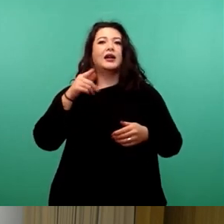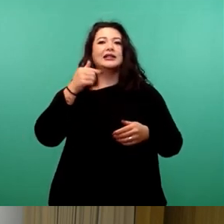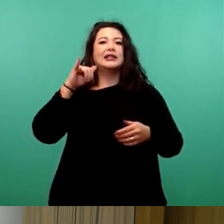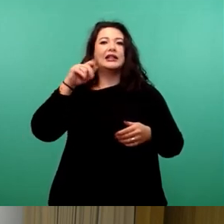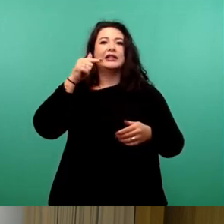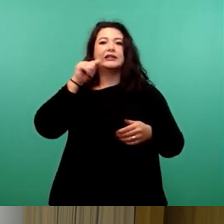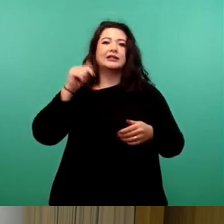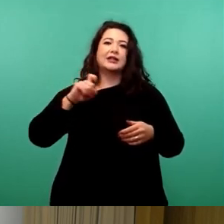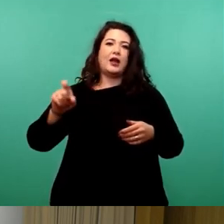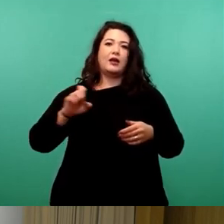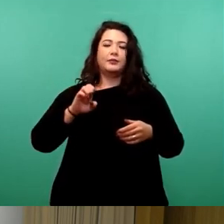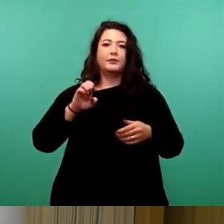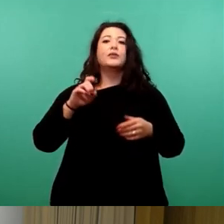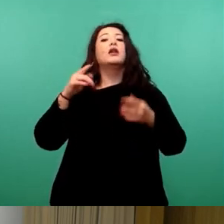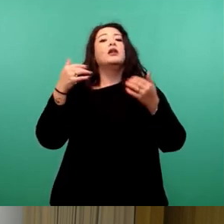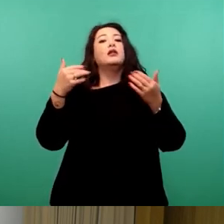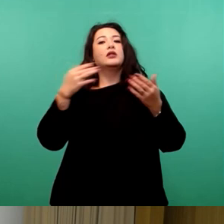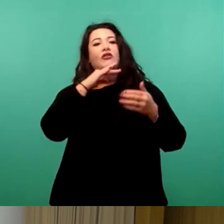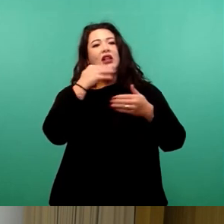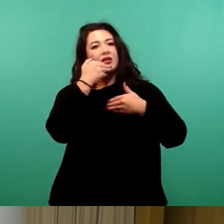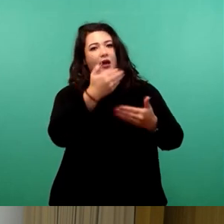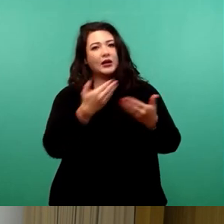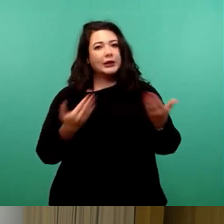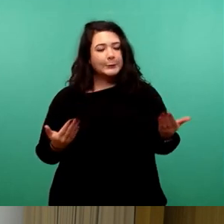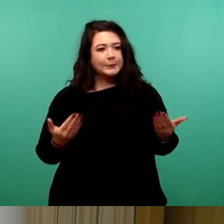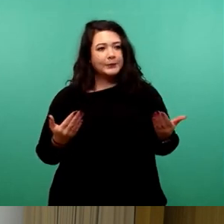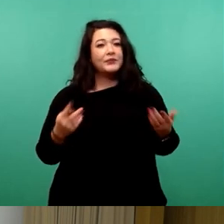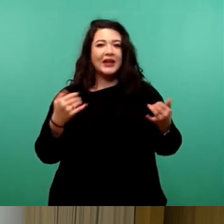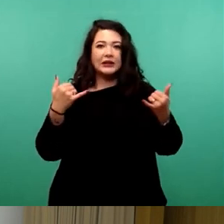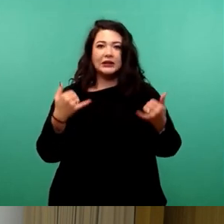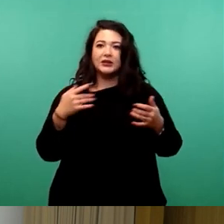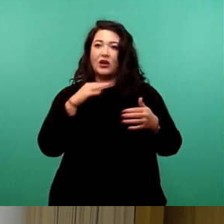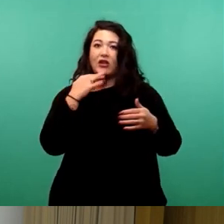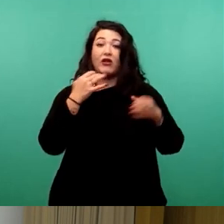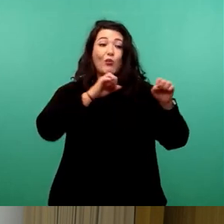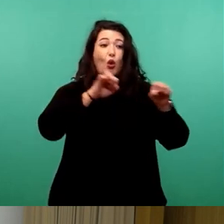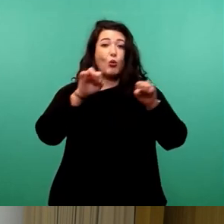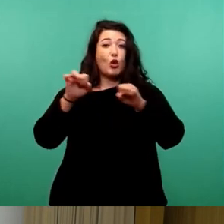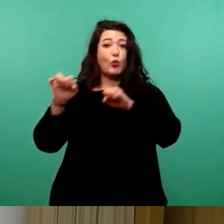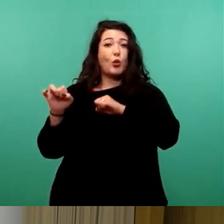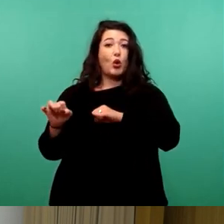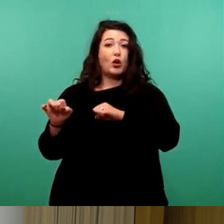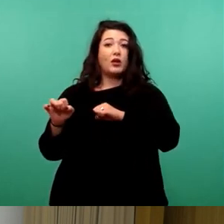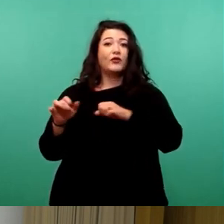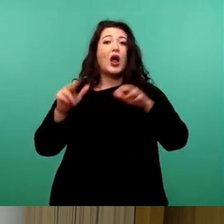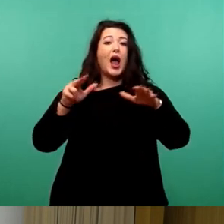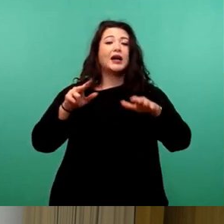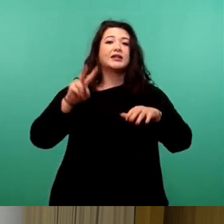haushalttragenden Fraktionen vielen Dank, dass dort ermöglicht wurde, im Beschluss 18 VZE